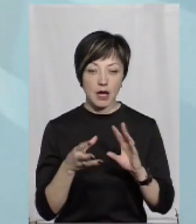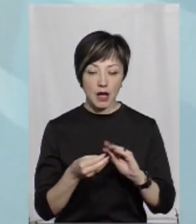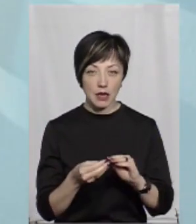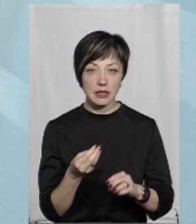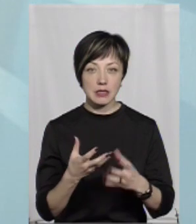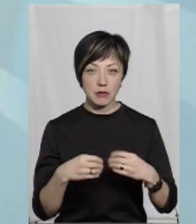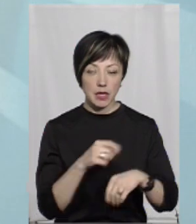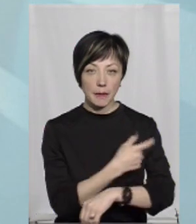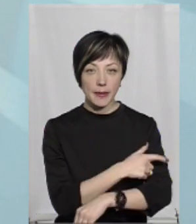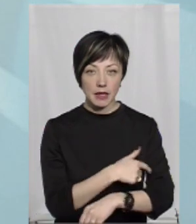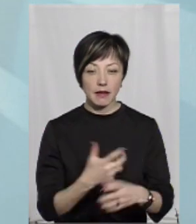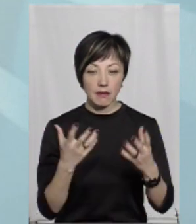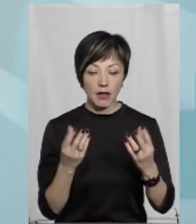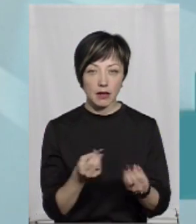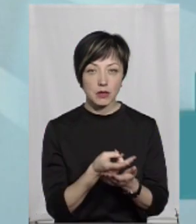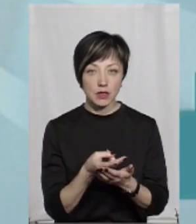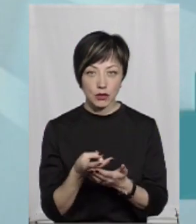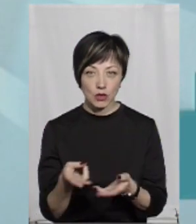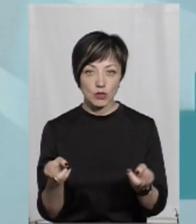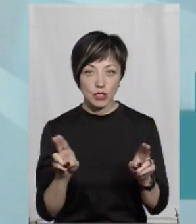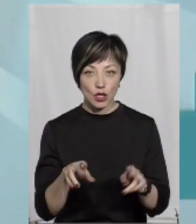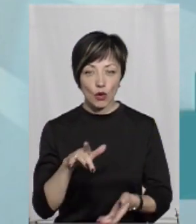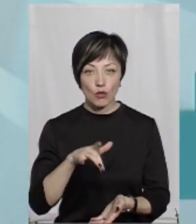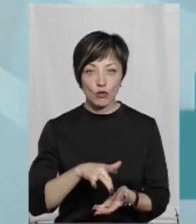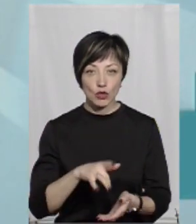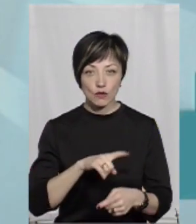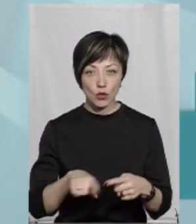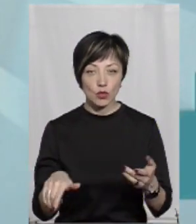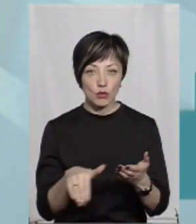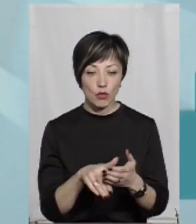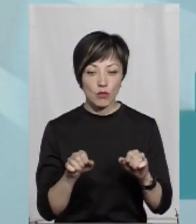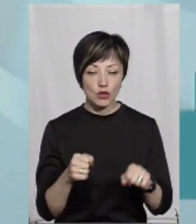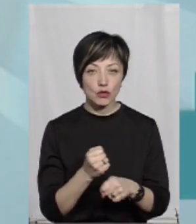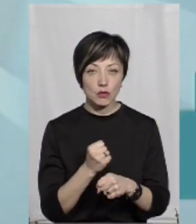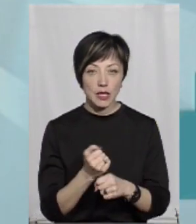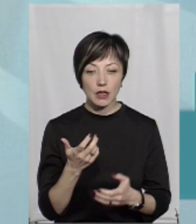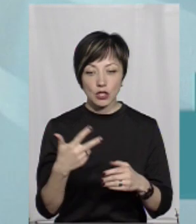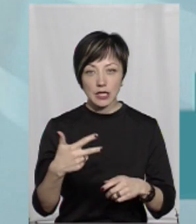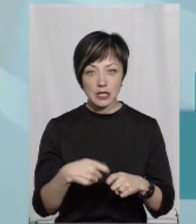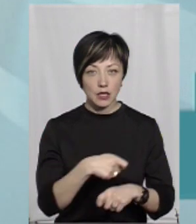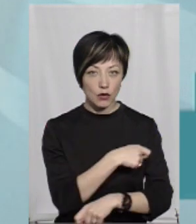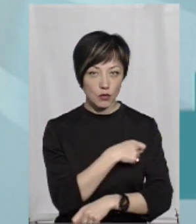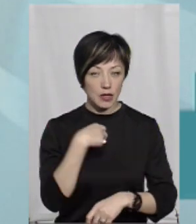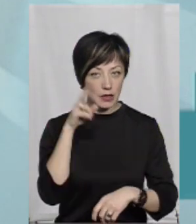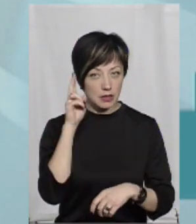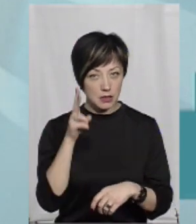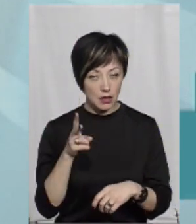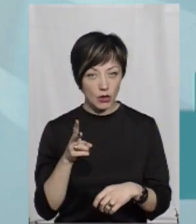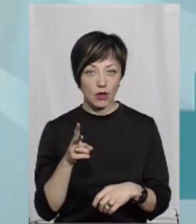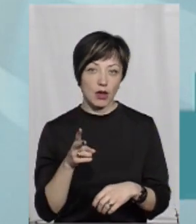практики сімейної медицини з денним стаціонаром. Ну, пункт швидкої допомоги можна зробити. Якщо це 30 кілометрів, я не знаю